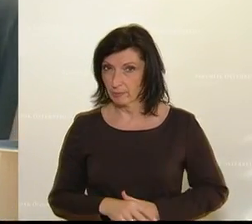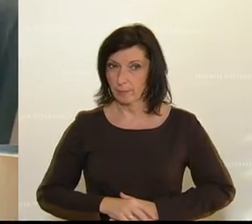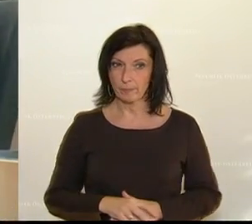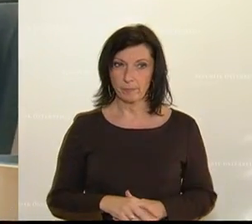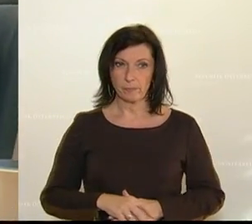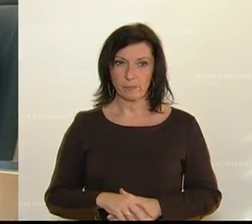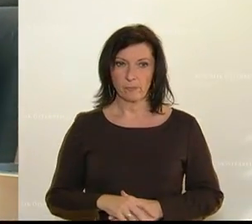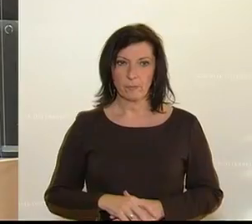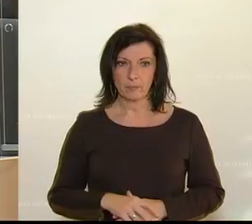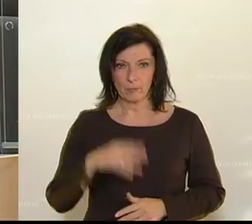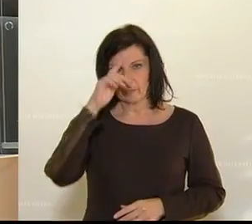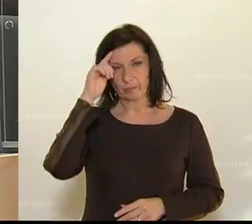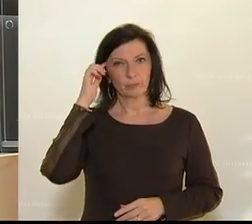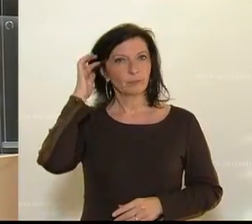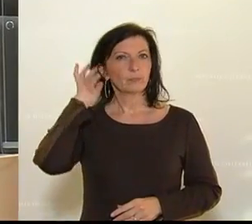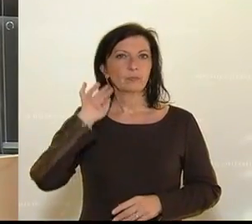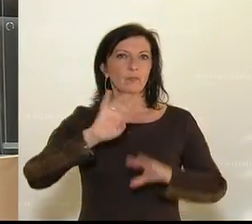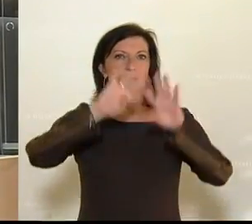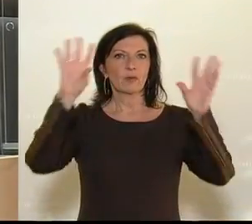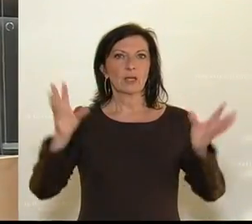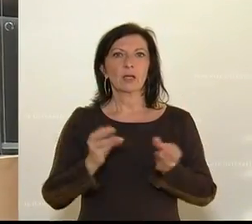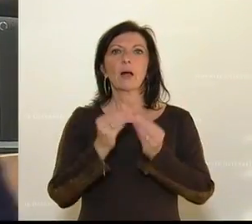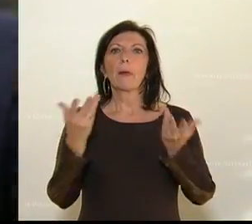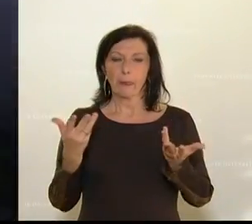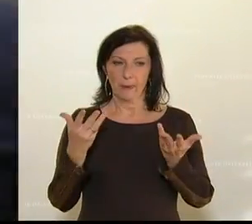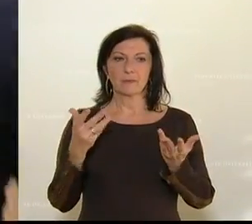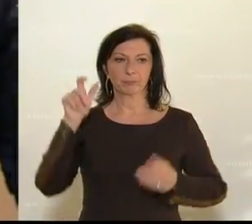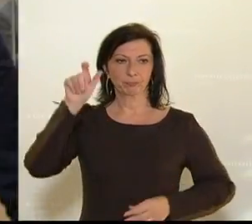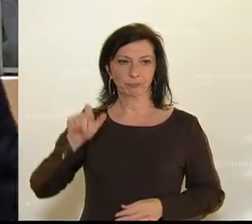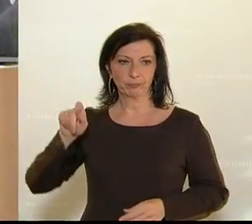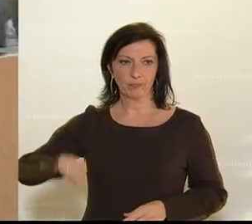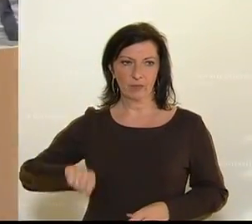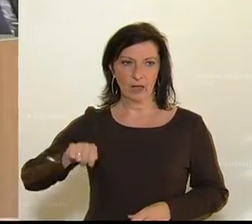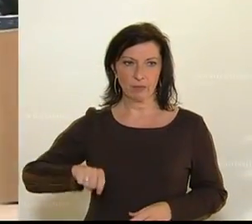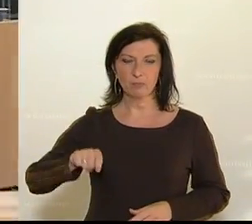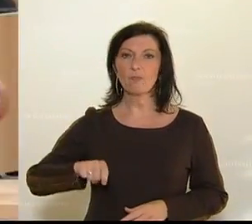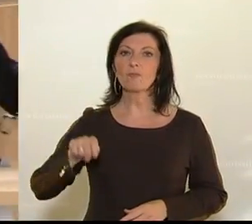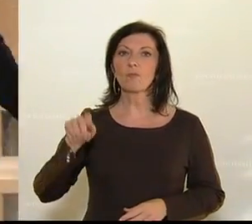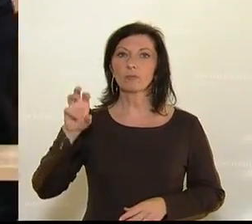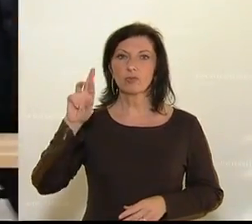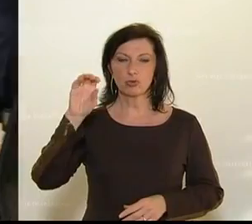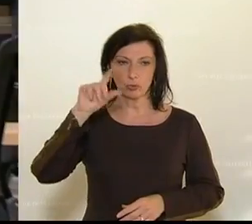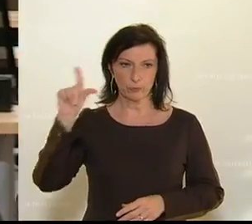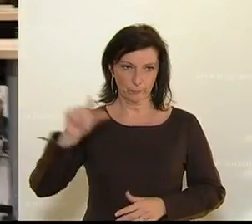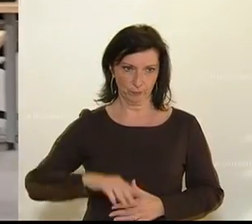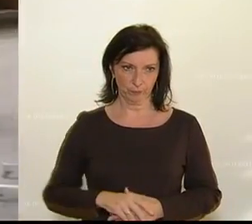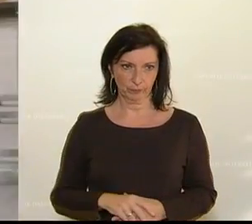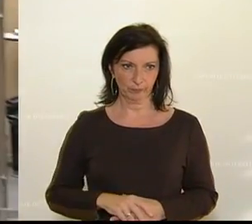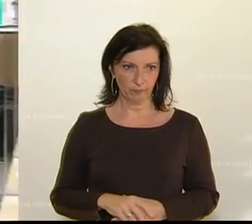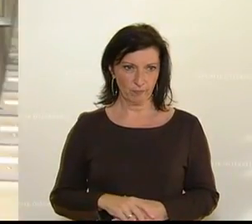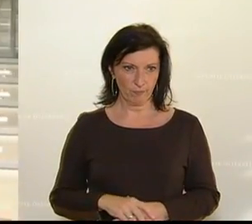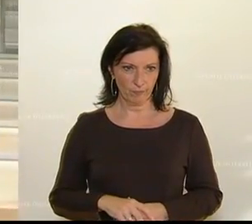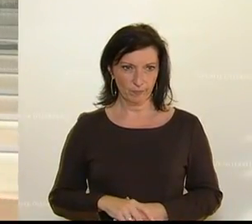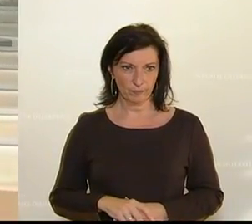Hans-Stefan Hintner von der ÖVP kritisiert die Oppositionsparteien, sie hätten den Glücksspielkonzern Novomatic im Untersuchungsausschuss